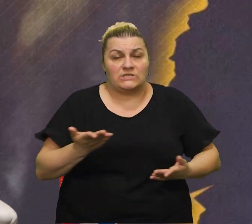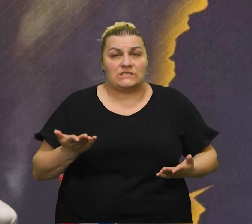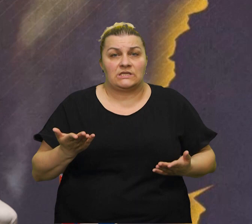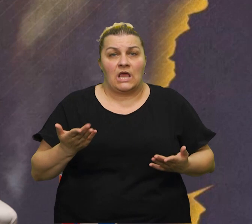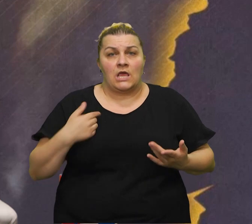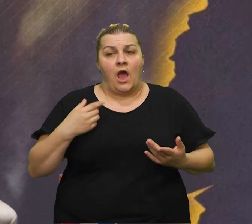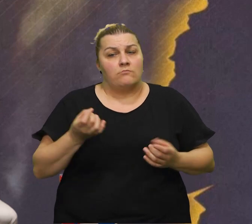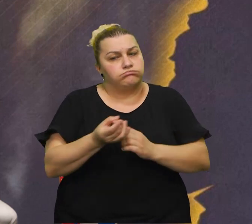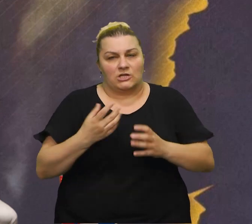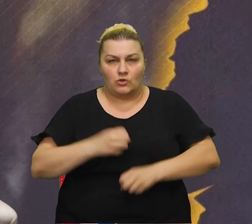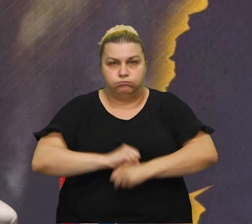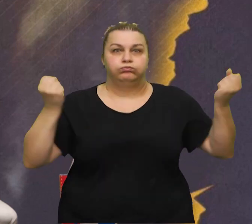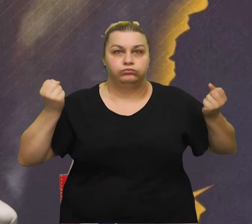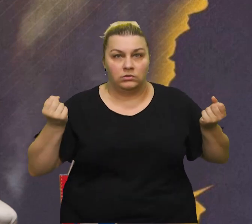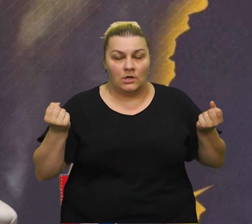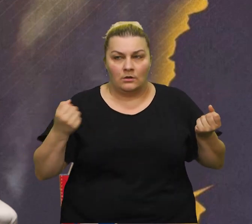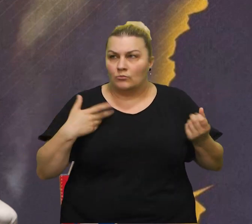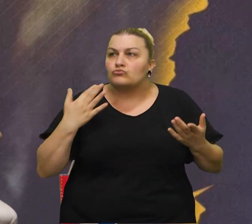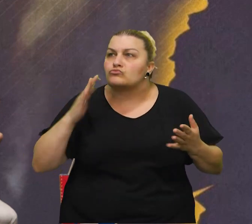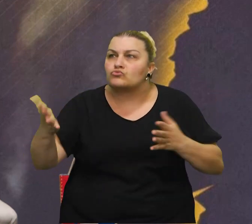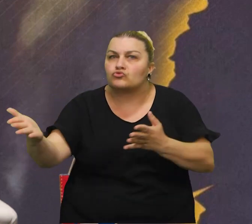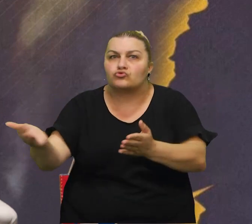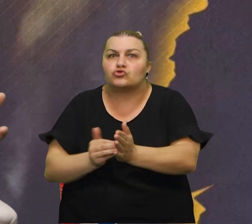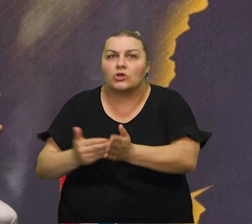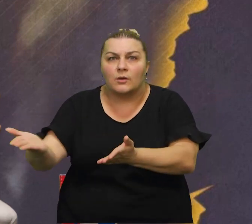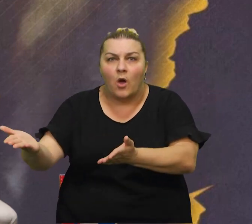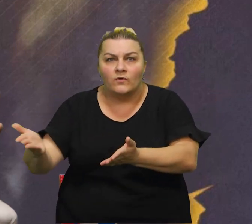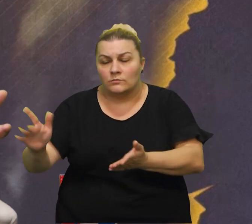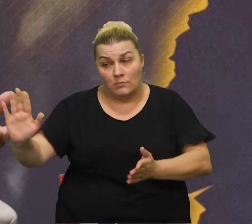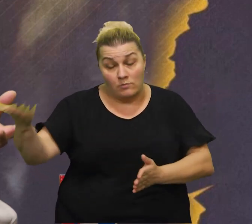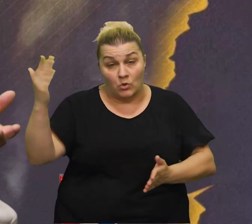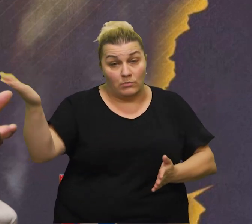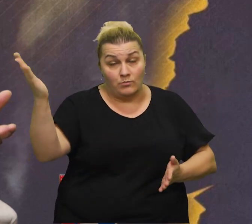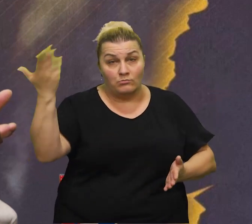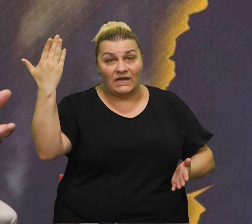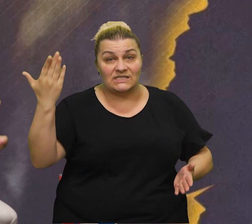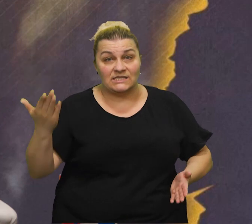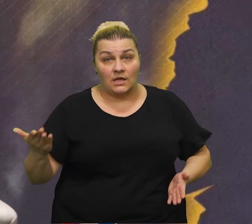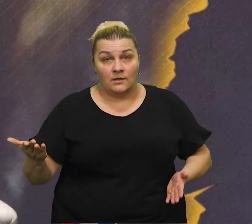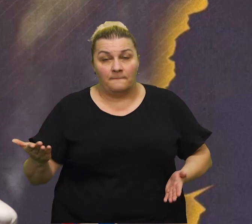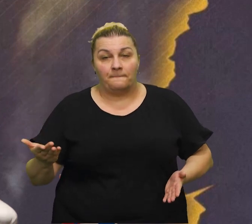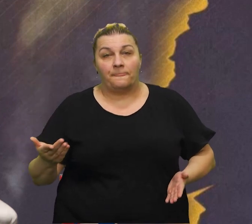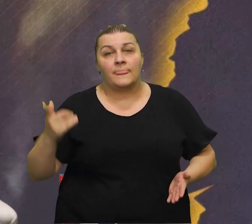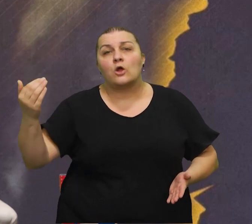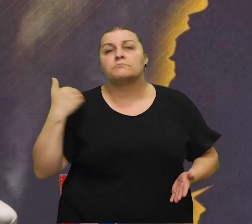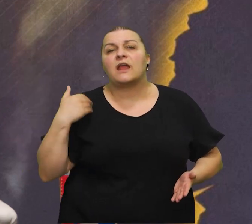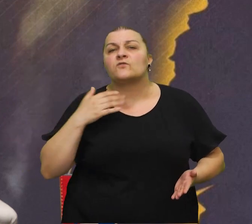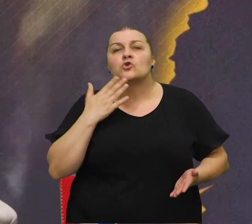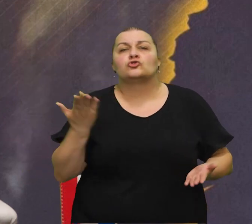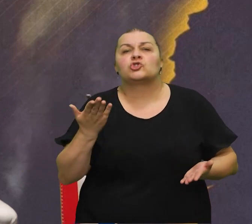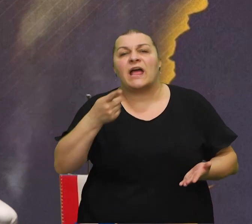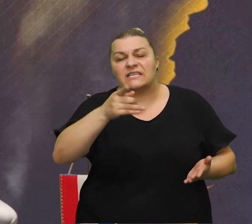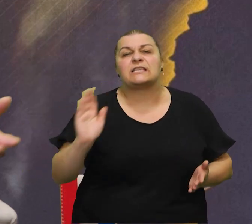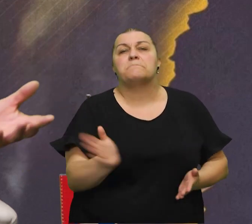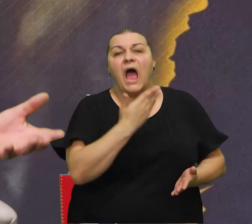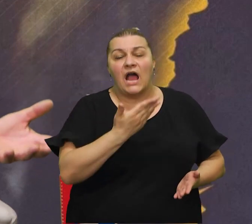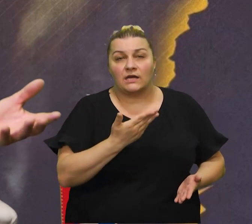koji brzo eksplodira. Ja sam nekak, čovče, Boži, pa šta tebi to triba, namo će ja odavlja, govori. I on mene govori, šta je,